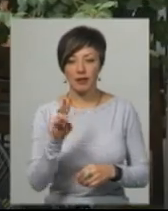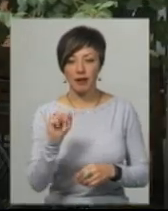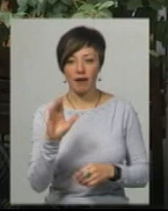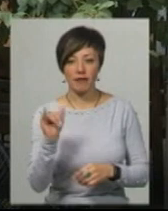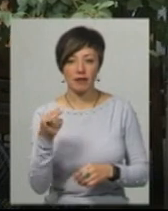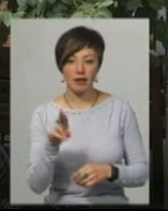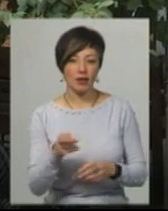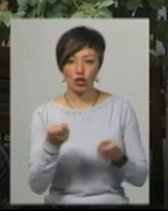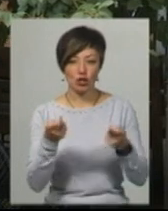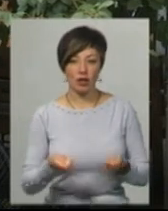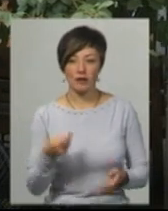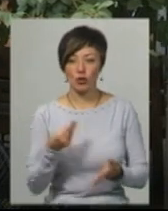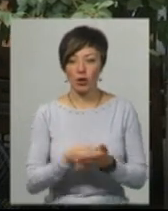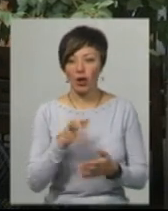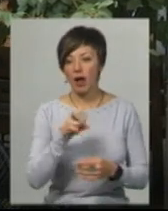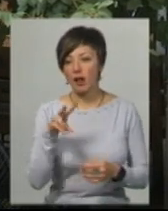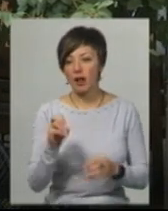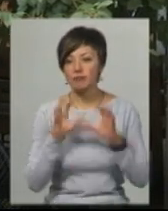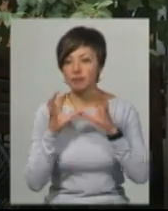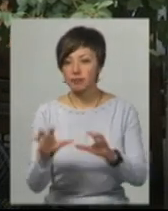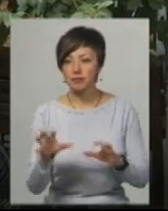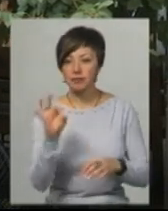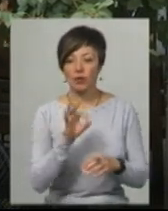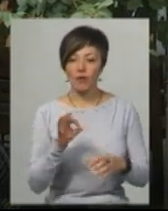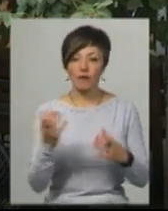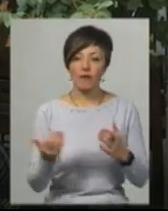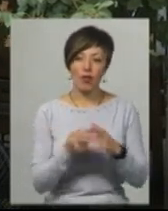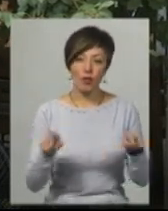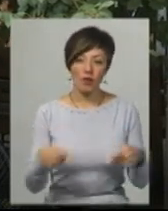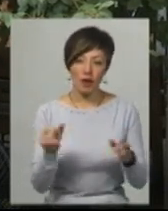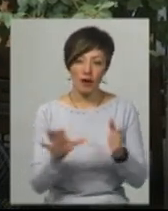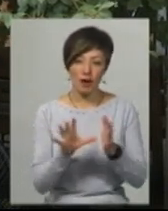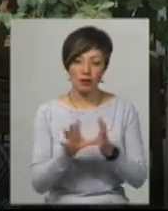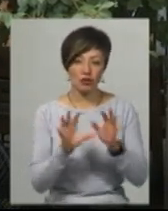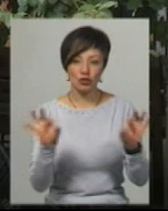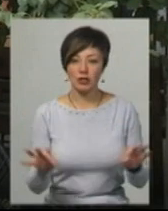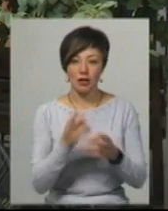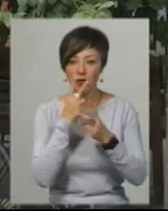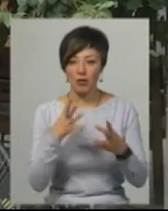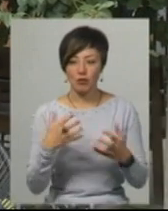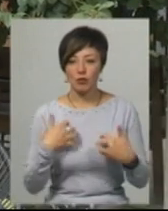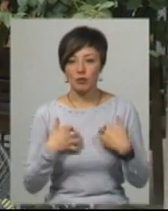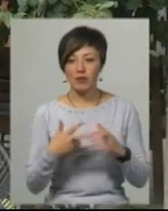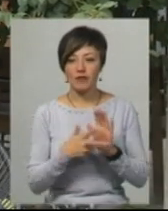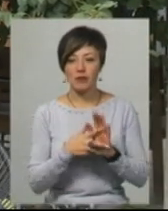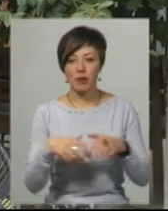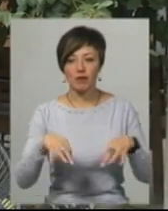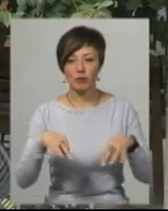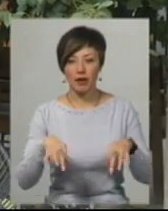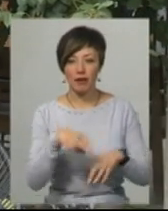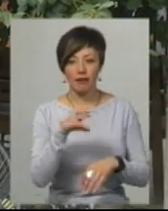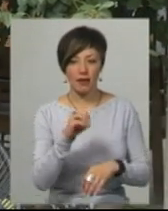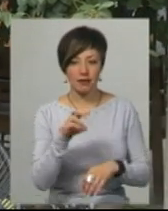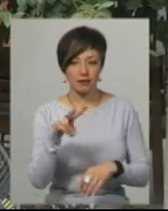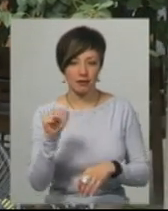дешеві, досить дорогі, але вони дуже дбають і про відновлювану енергетику. Ніде ще не бачив поспіль вісім автомобілів Тесла на червоному